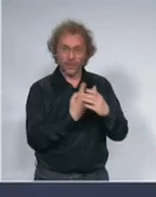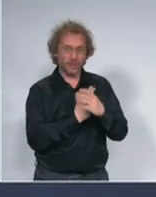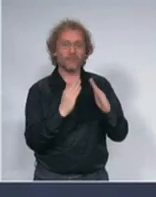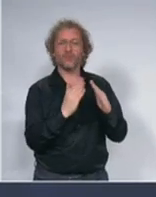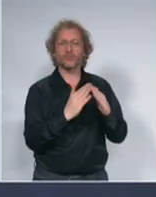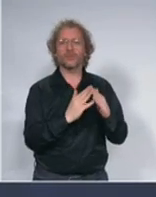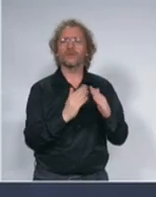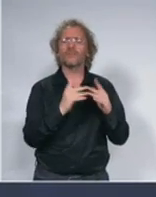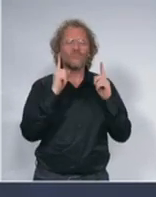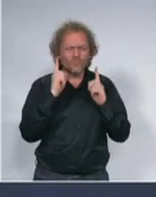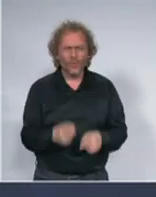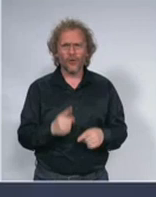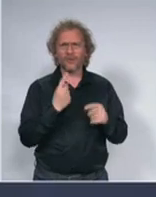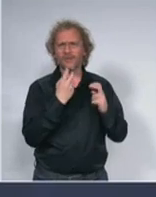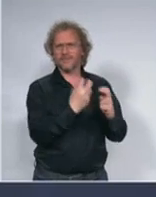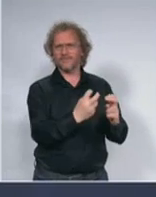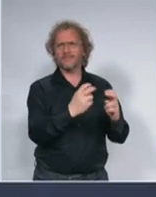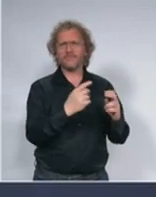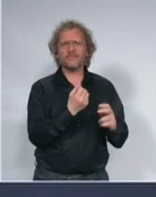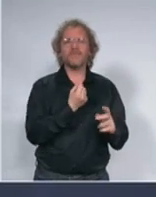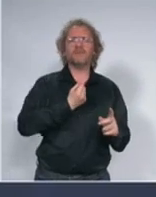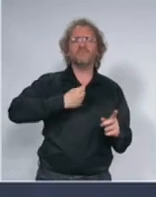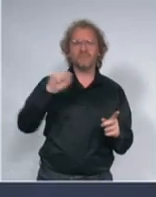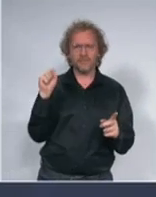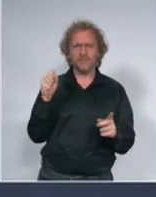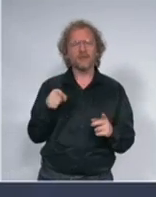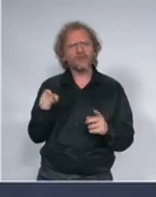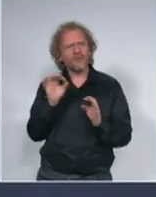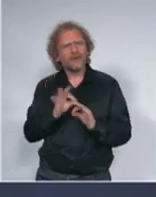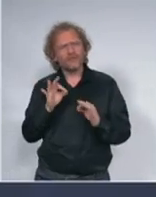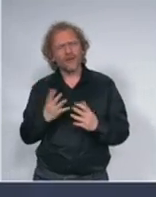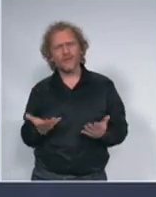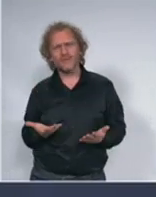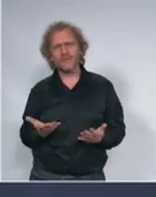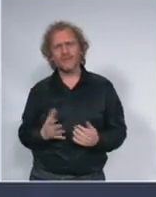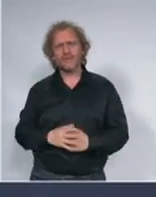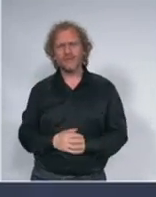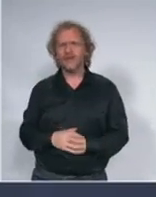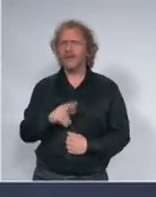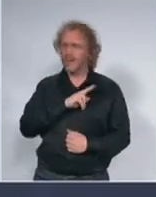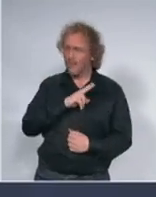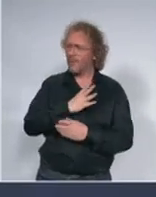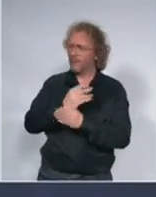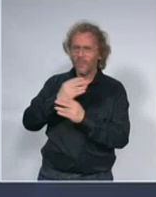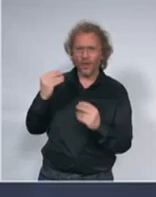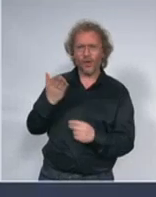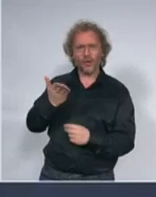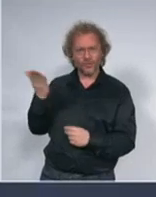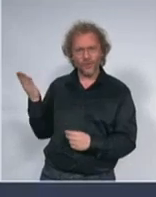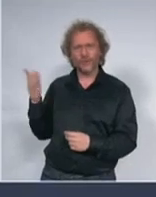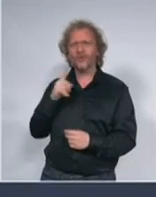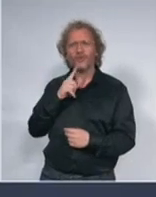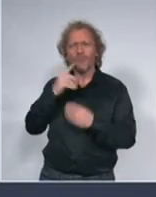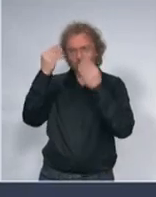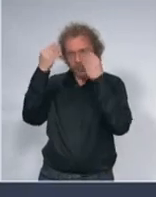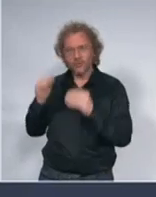nažalost nažalost i zato što imamo jako mnogo građana i koji poštuju dakle da sam potpuno jasna imamo